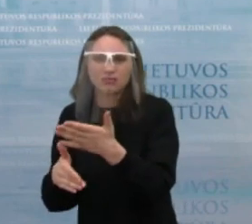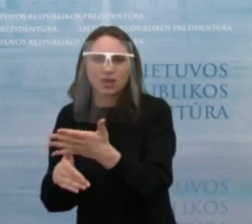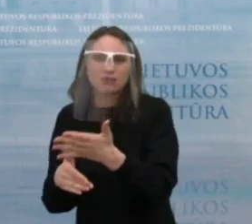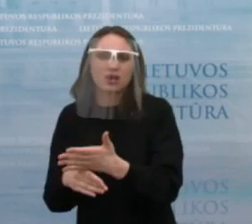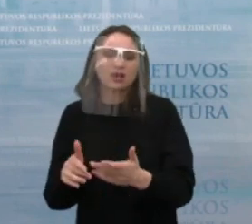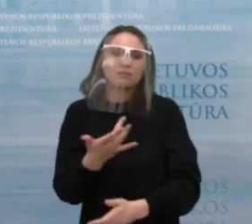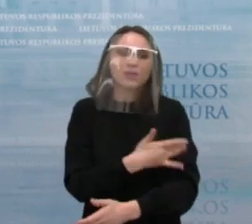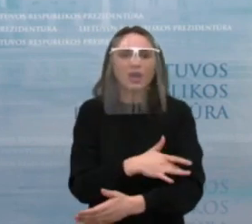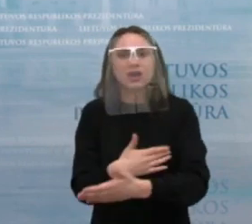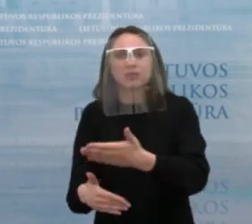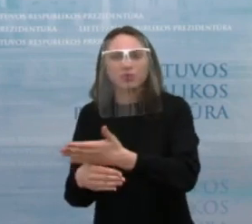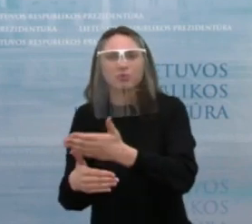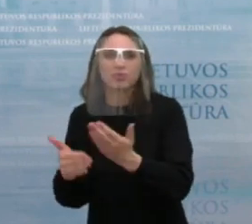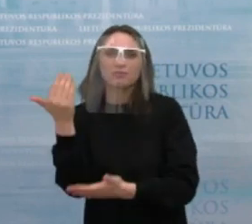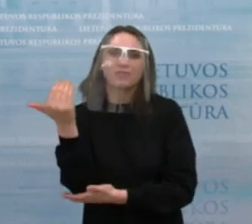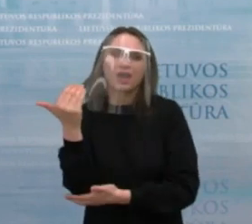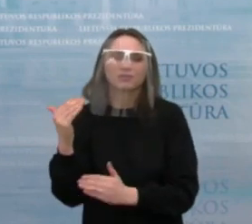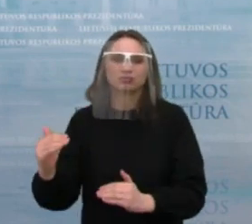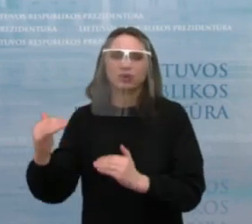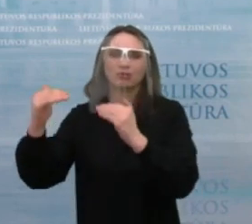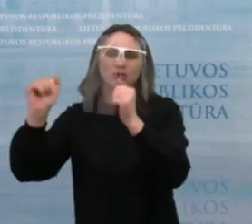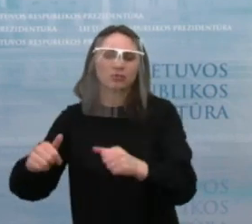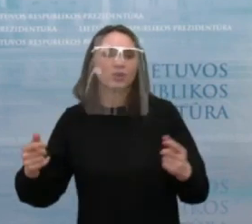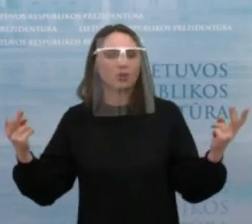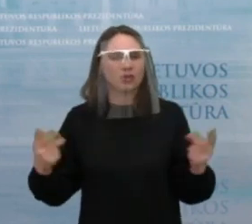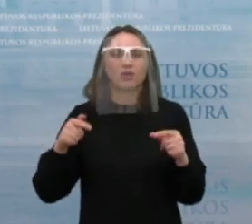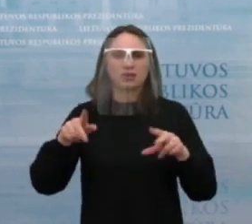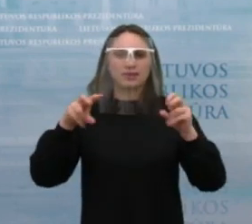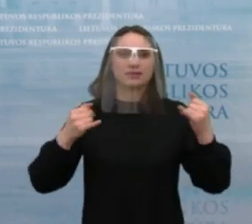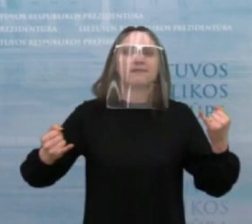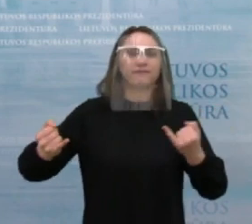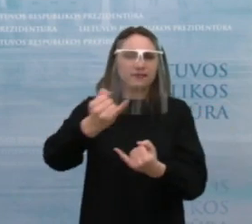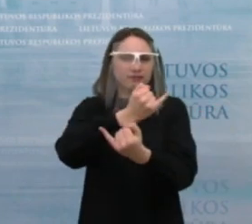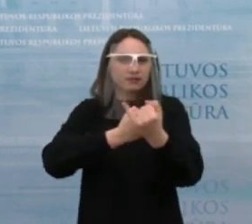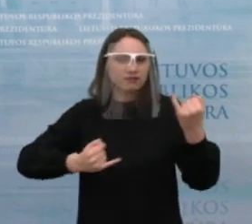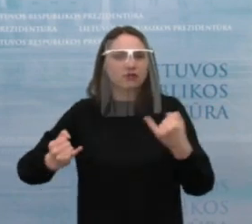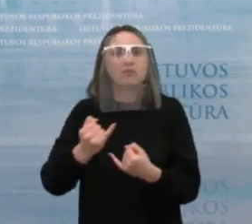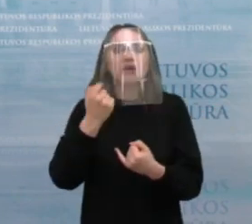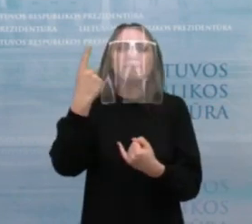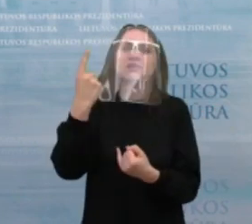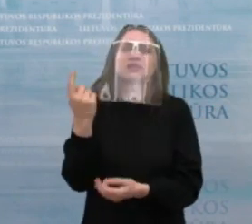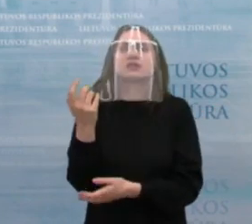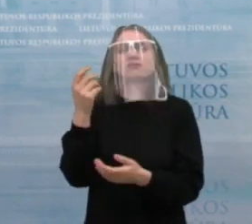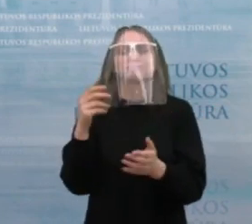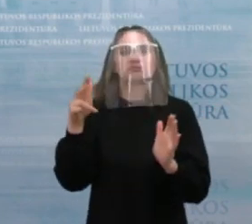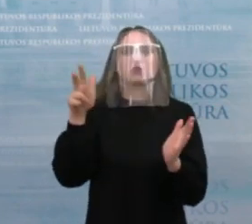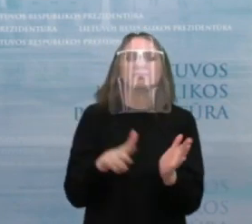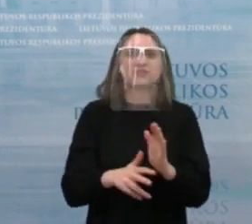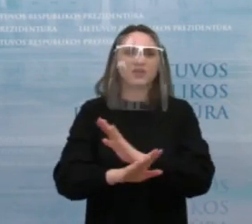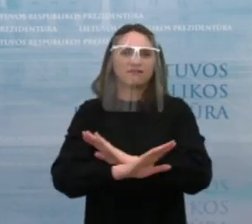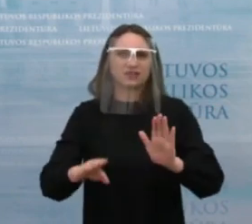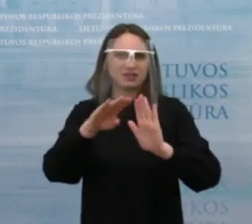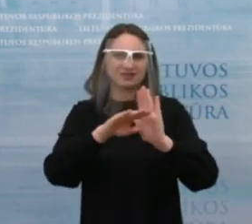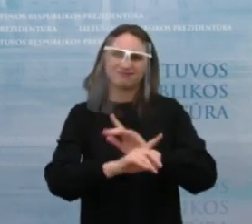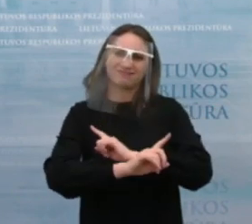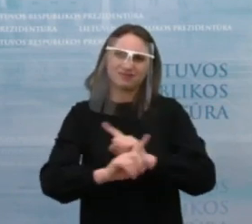vartojimų poreikio dydžio. Tai aš matau tikrai platesnę diskusiją šiuo klausimu, negu vienos konkrečios priemonės įvardinimas,